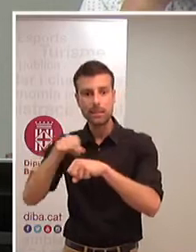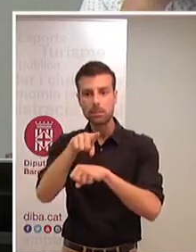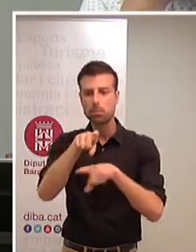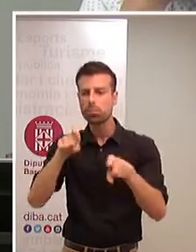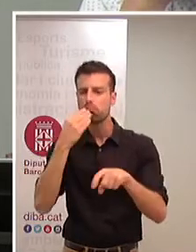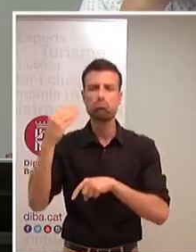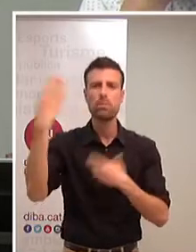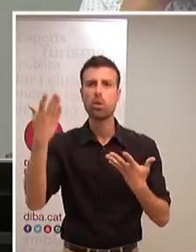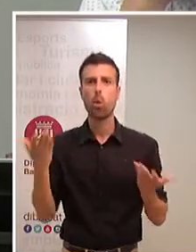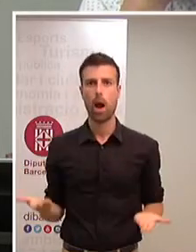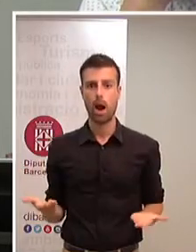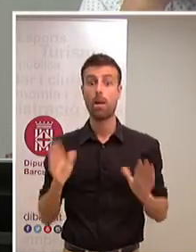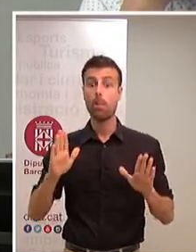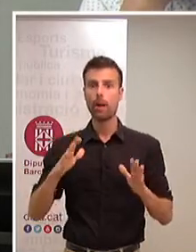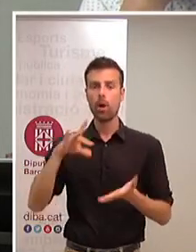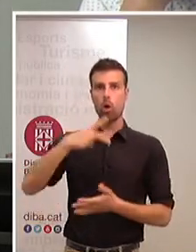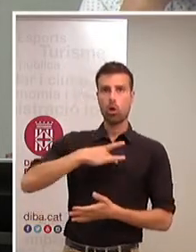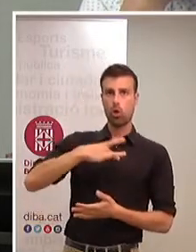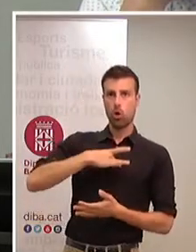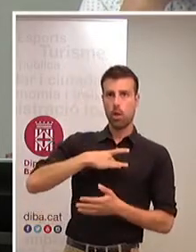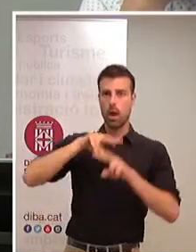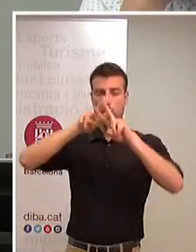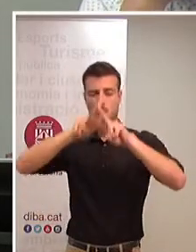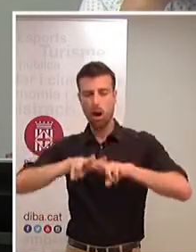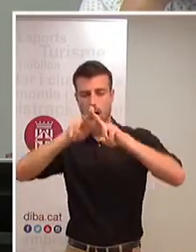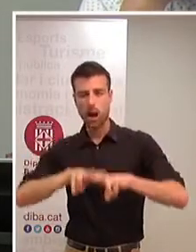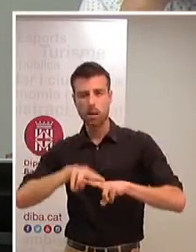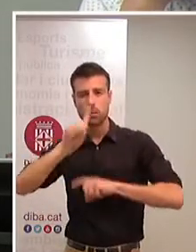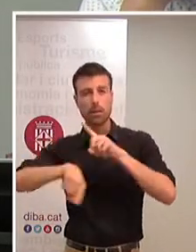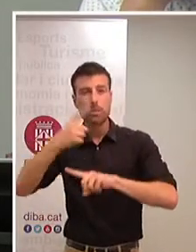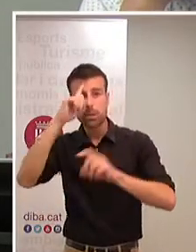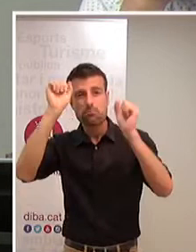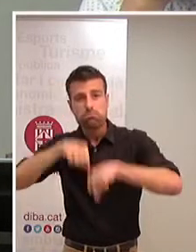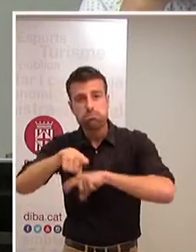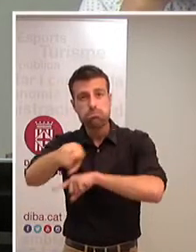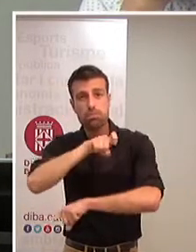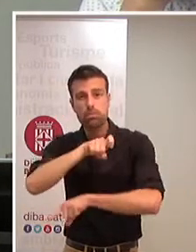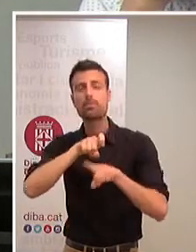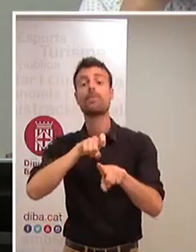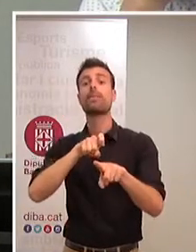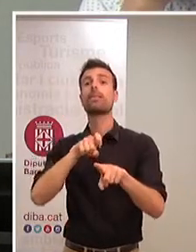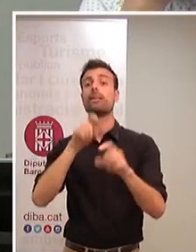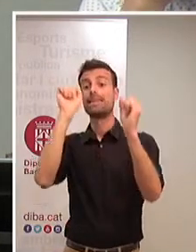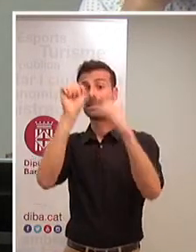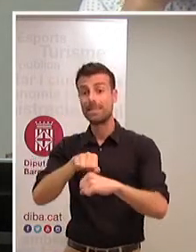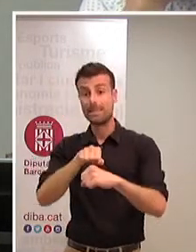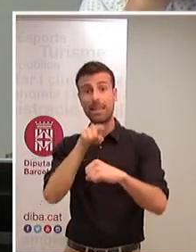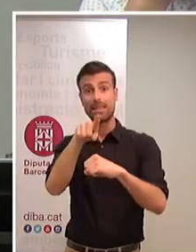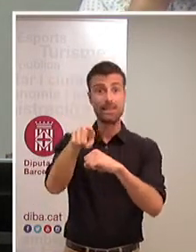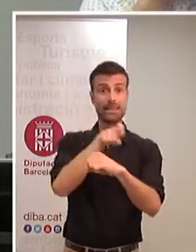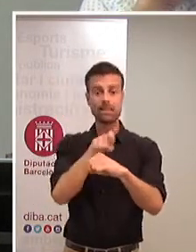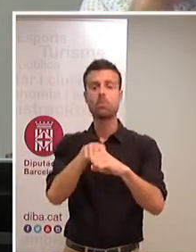que després del dubte i per tant de l'anàlisi hagi exprés la millor decisió, sempre aquesta decisió pot